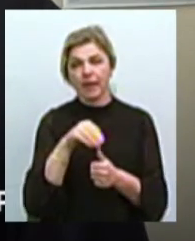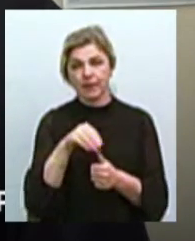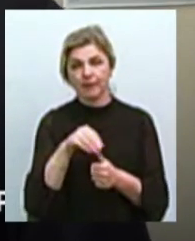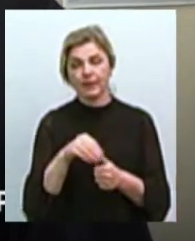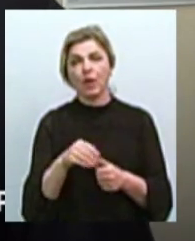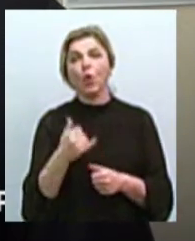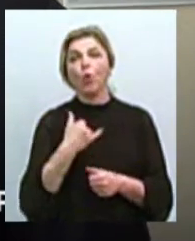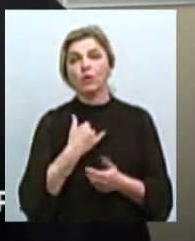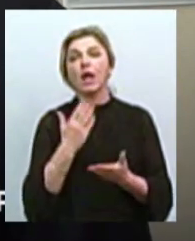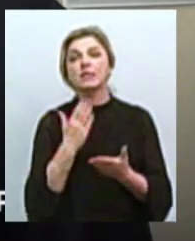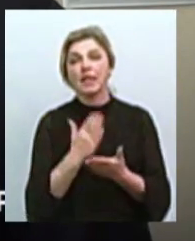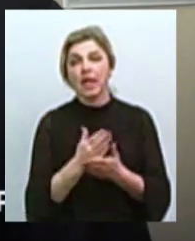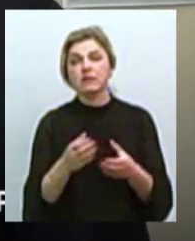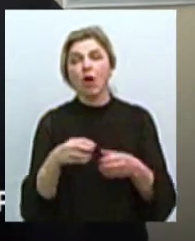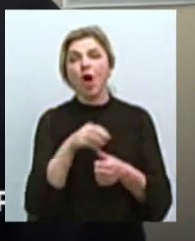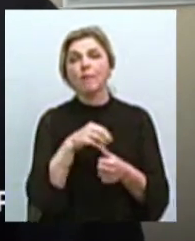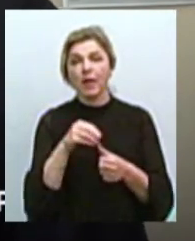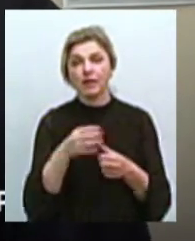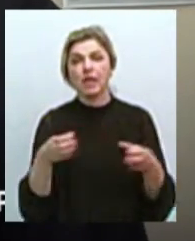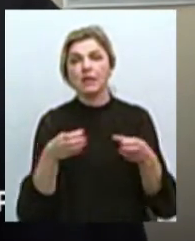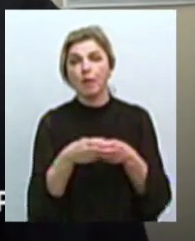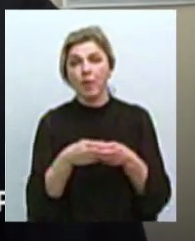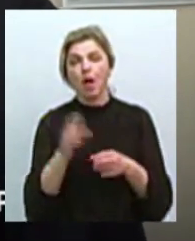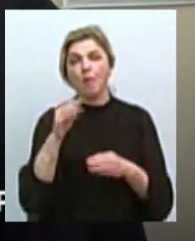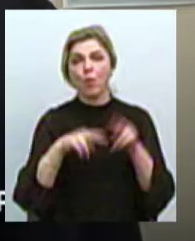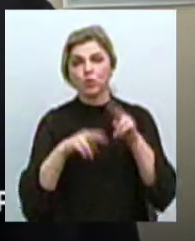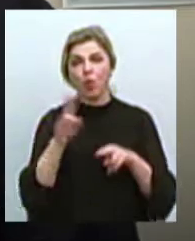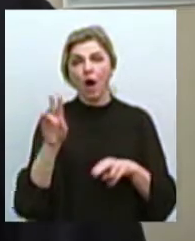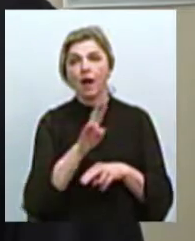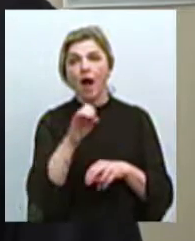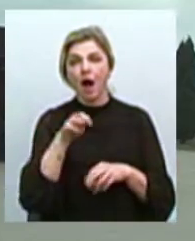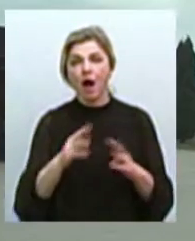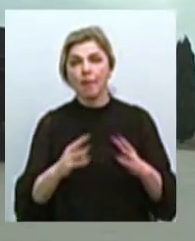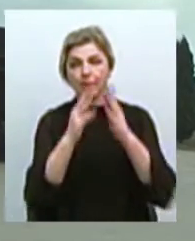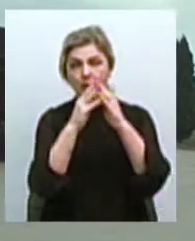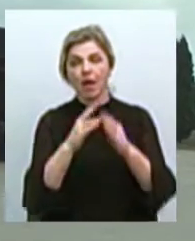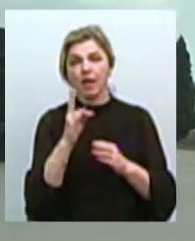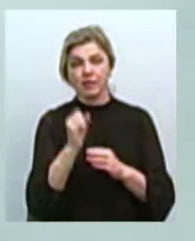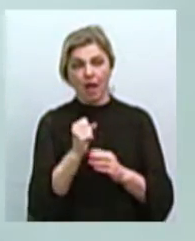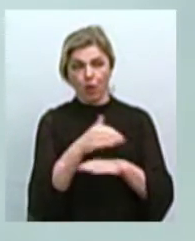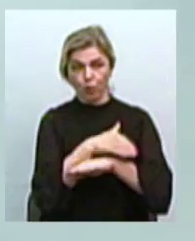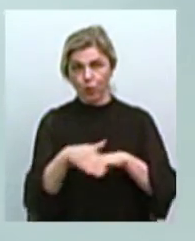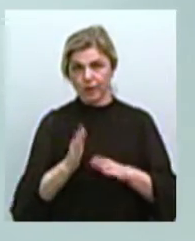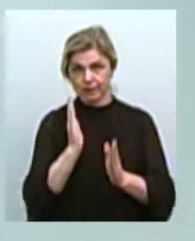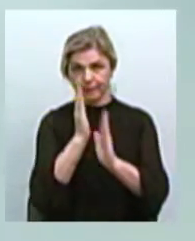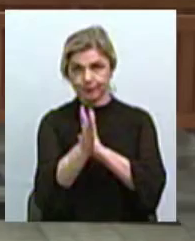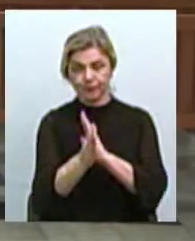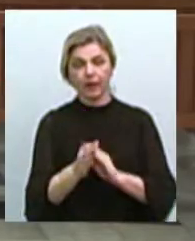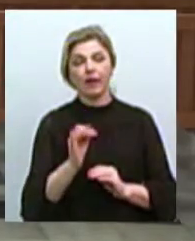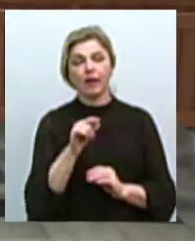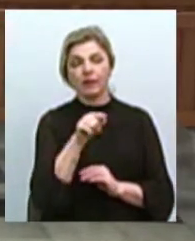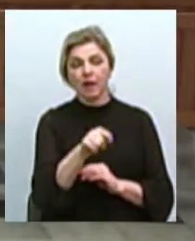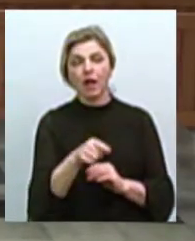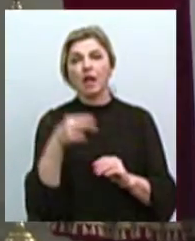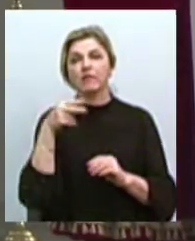У нас є велика вірменська діаспора, яка побудувала храм вірменський, який знаходиться у нас на перегоні. Було кілька звернень з 2016